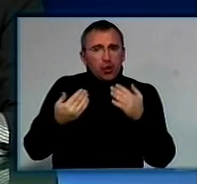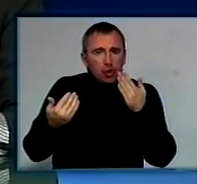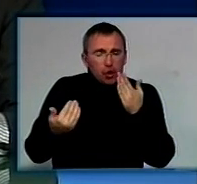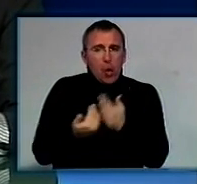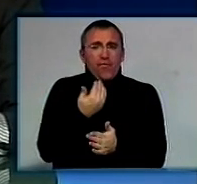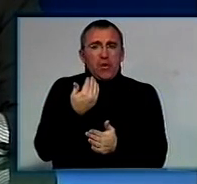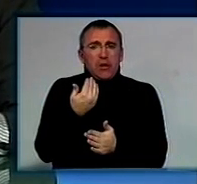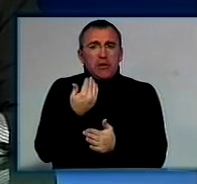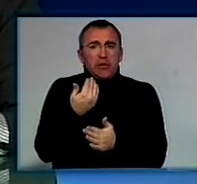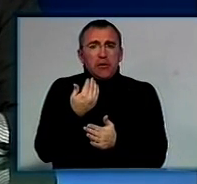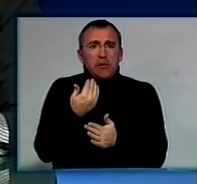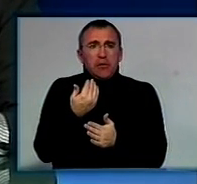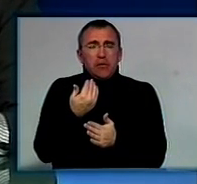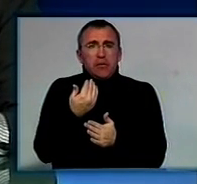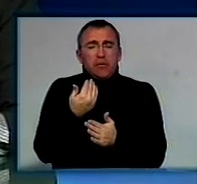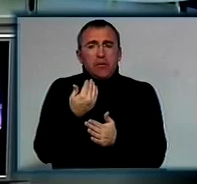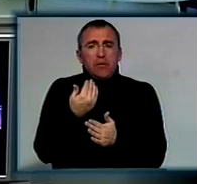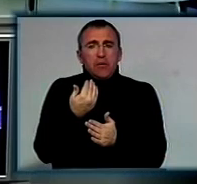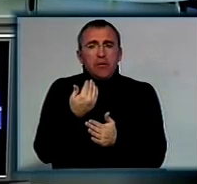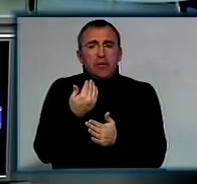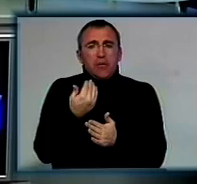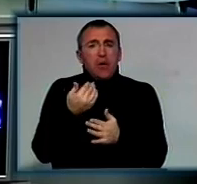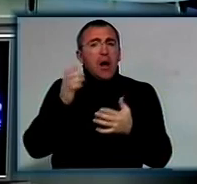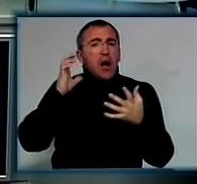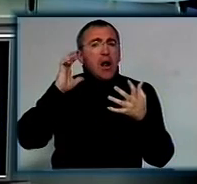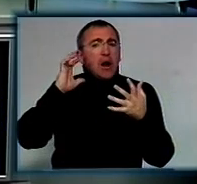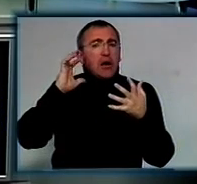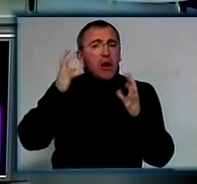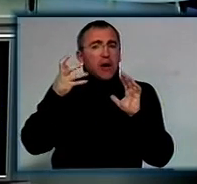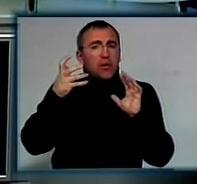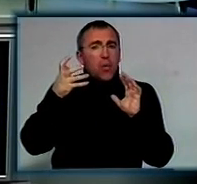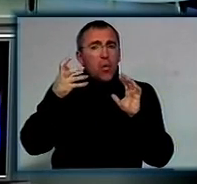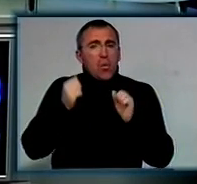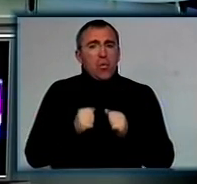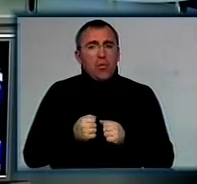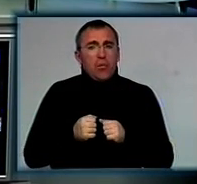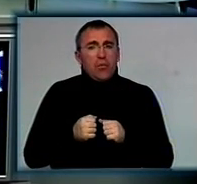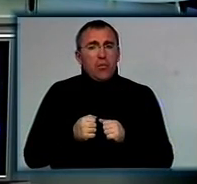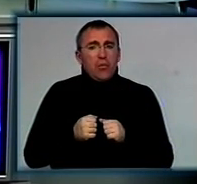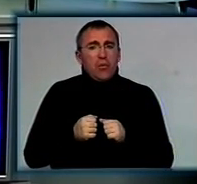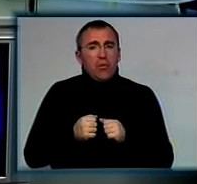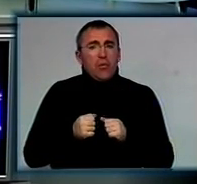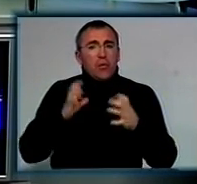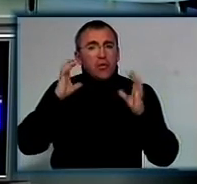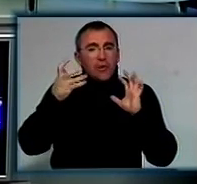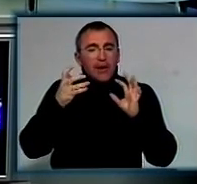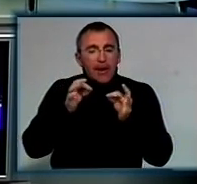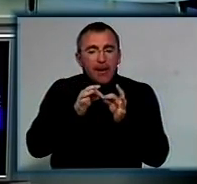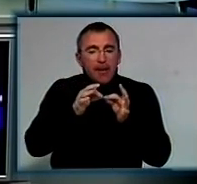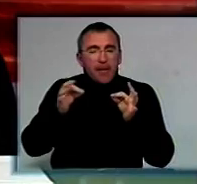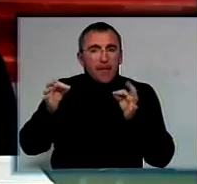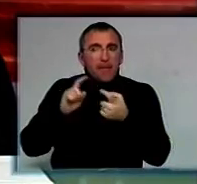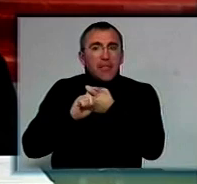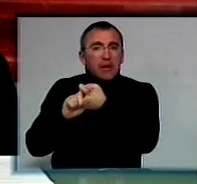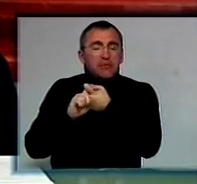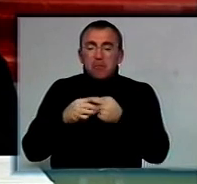радіопристрої, якими ми ще